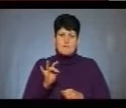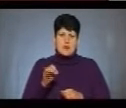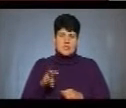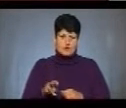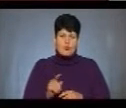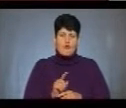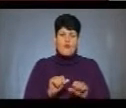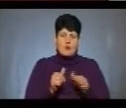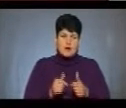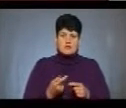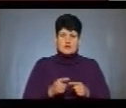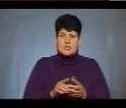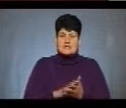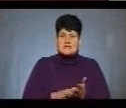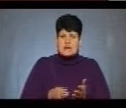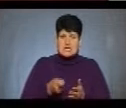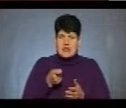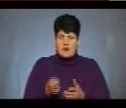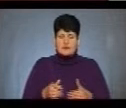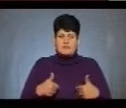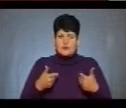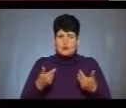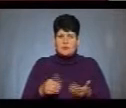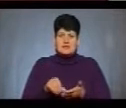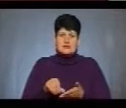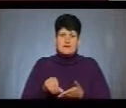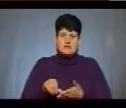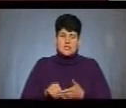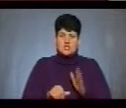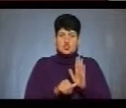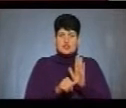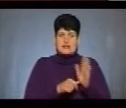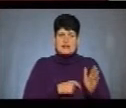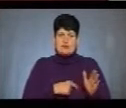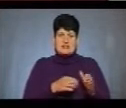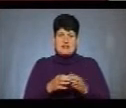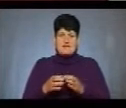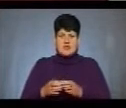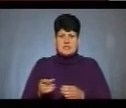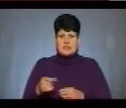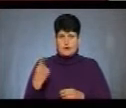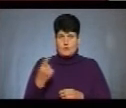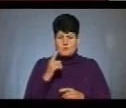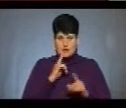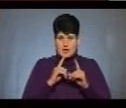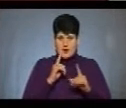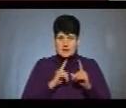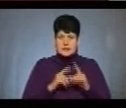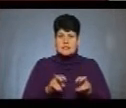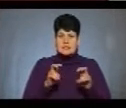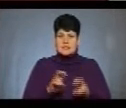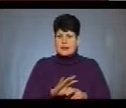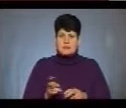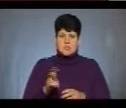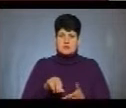заявою сьогодні до президента України та Верховної Ради звернулися представники шести депутатських фракцій Тернопільської облради. На засідання не